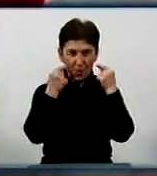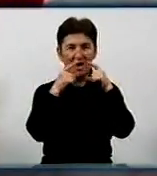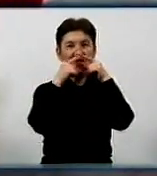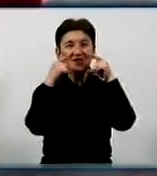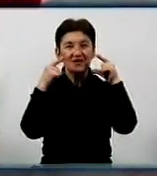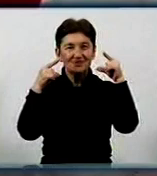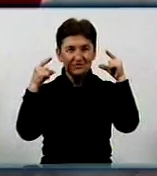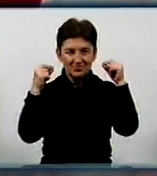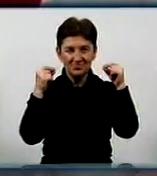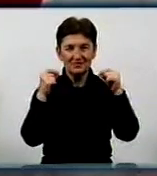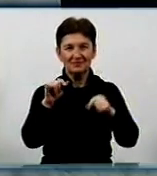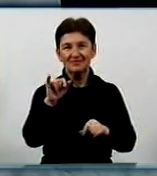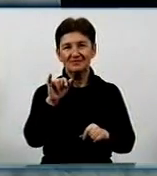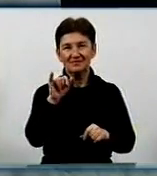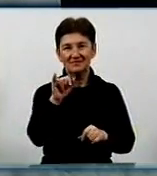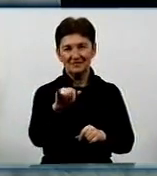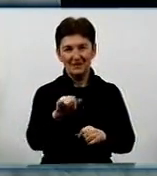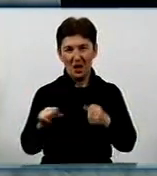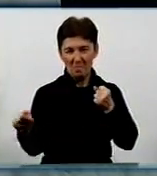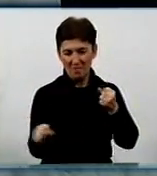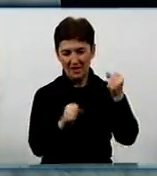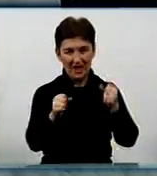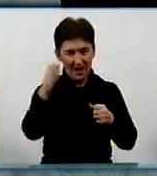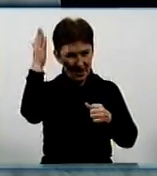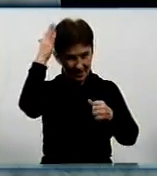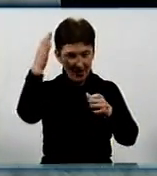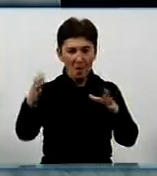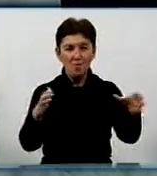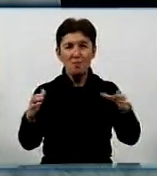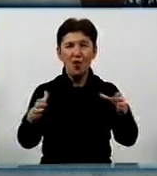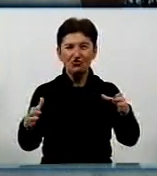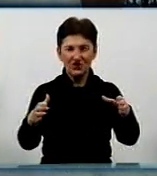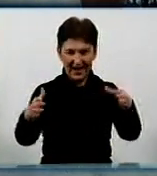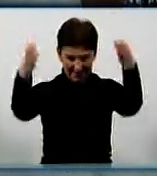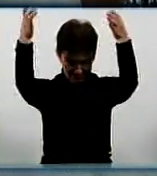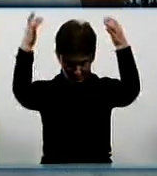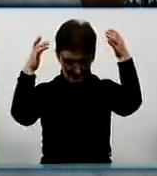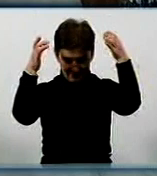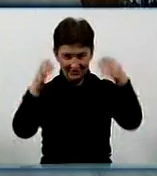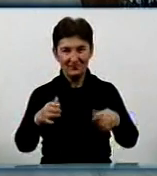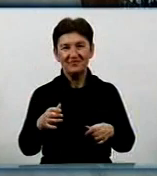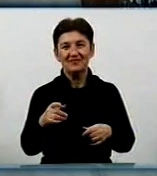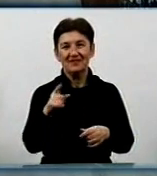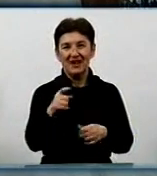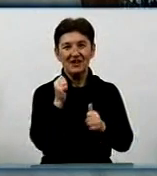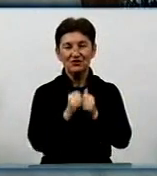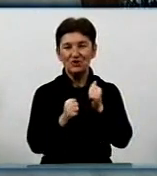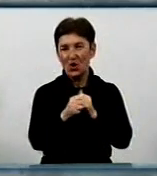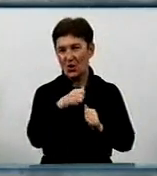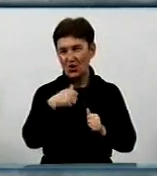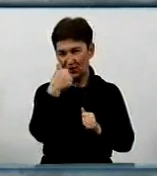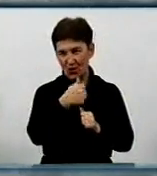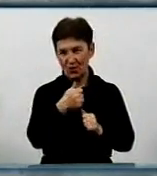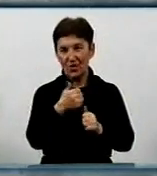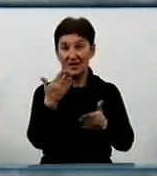Замість рук у сніжного персонажа мітли, а на голові капелюк з бочки. Учні технікуму кажуть, ліплять сніговики щороку, якщо дозволяє